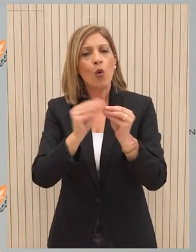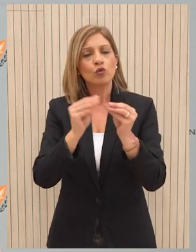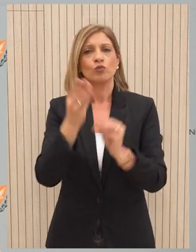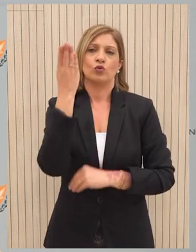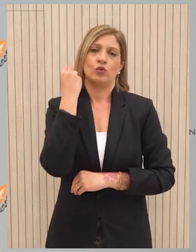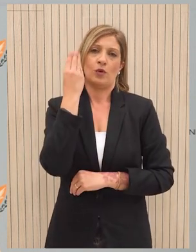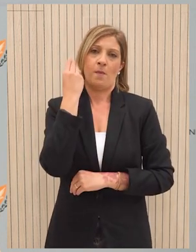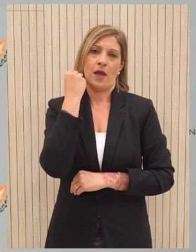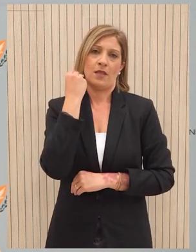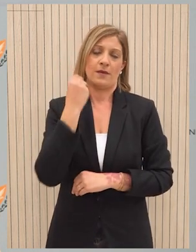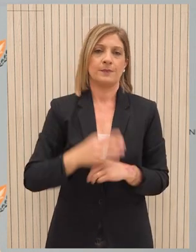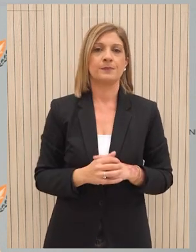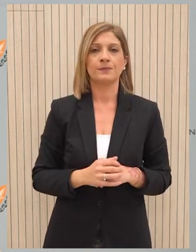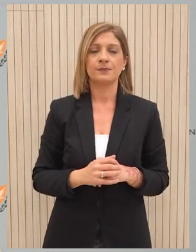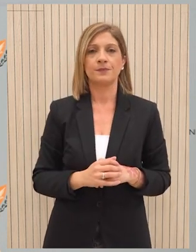προγράμματος για κυβέρνησής μας.